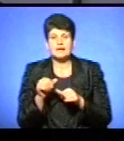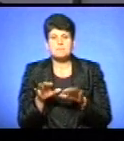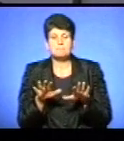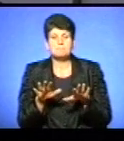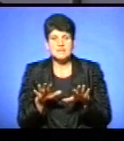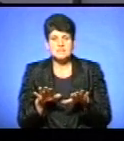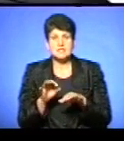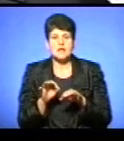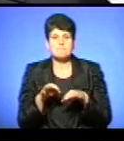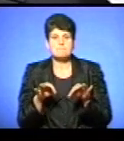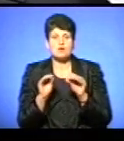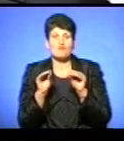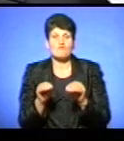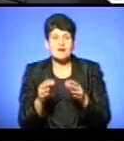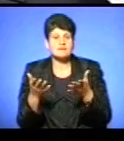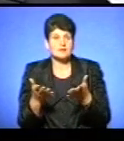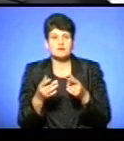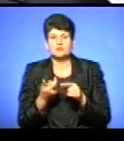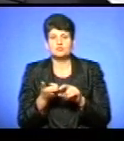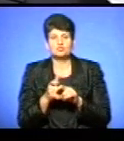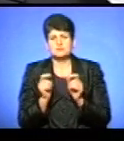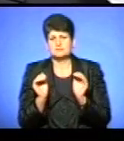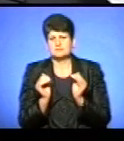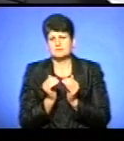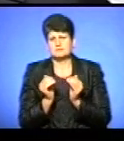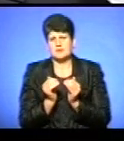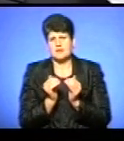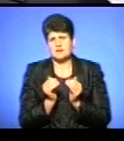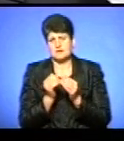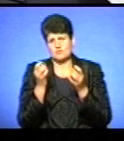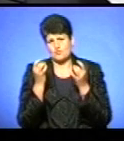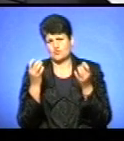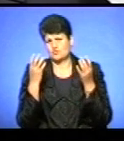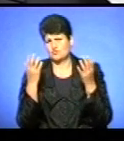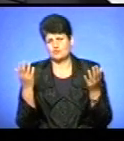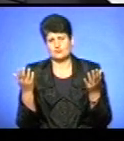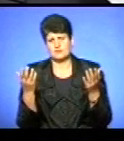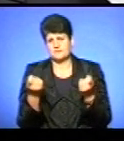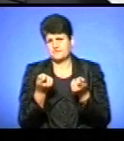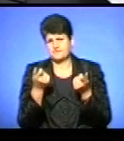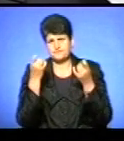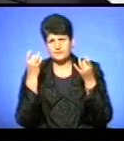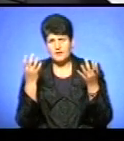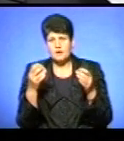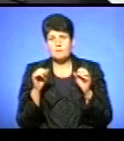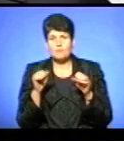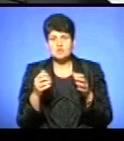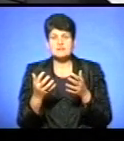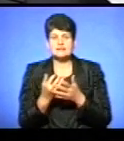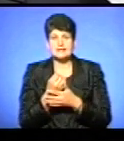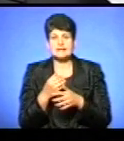паркування, скажімо, дуже низька культура самих водіїв в паркуванні. Тому що можна знайти місце за